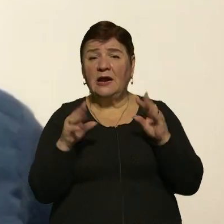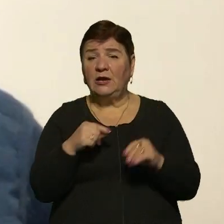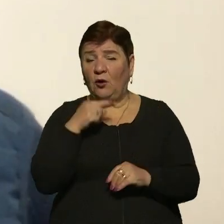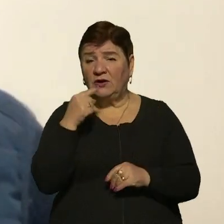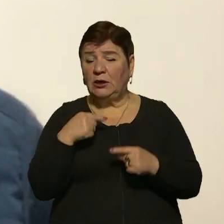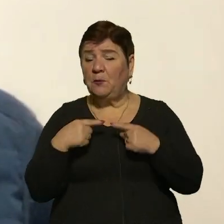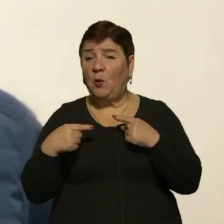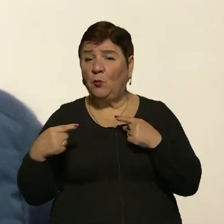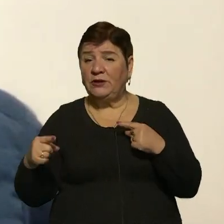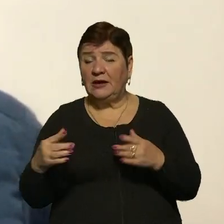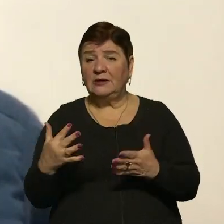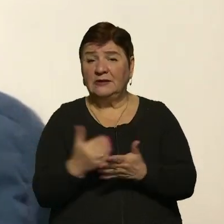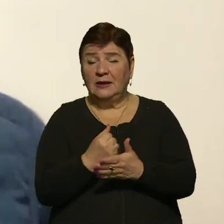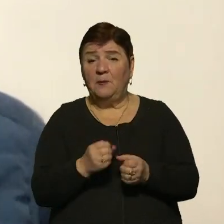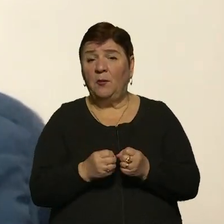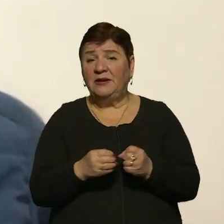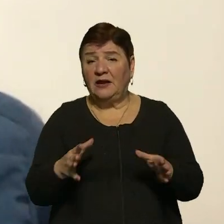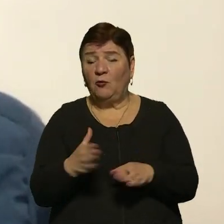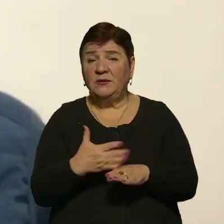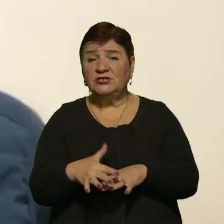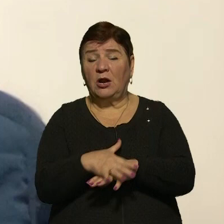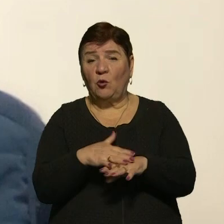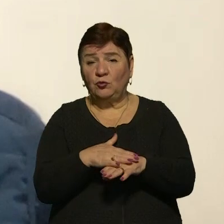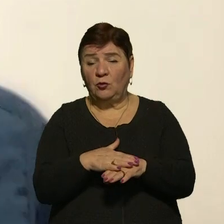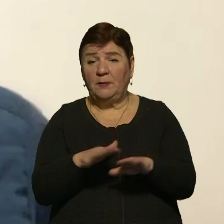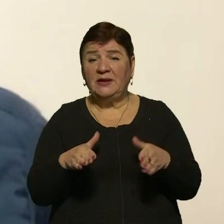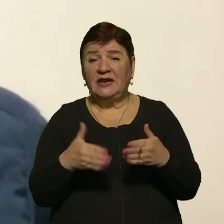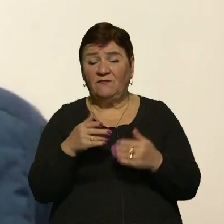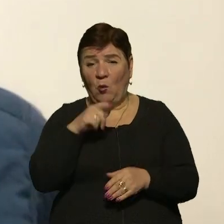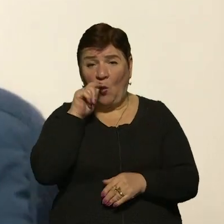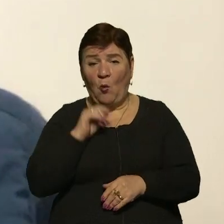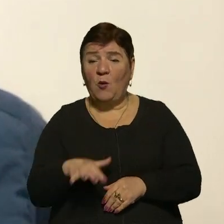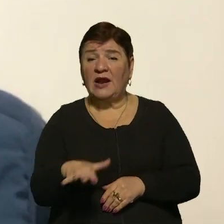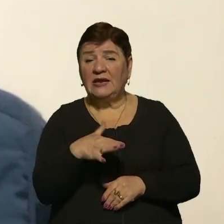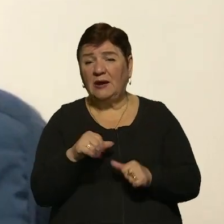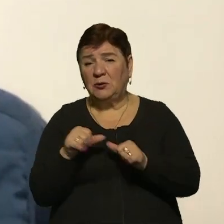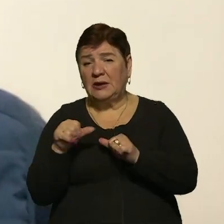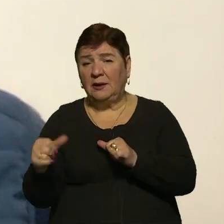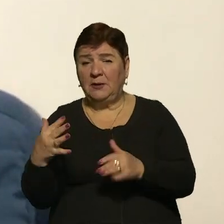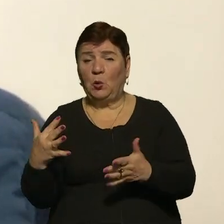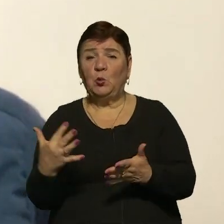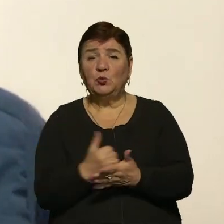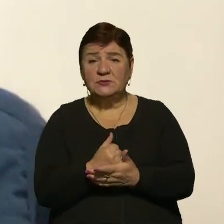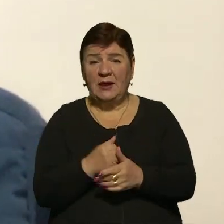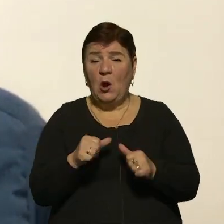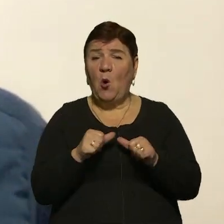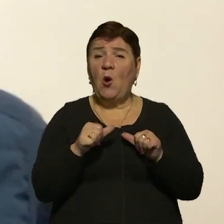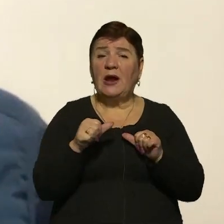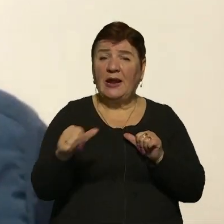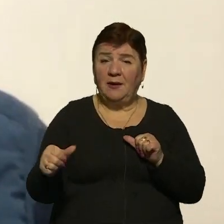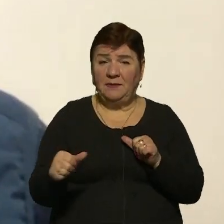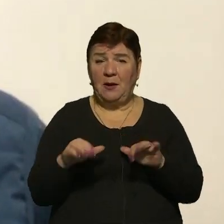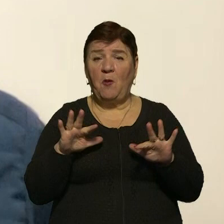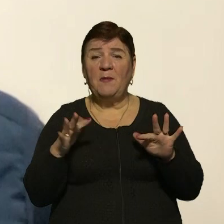про будь-який успіх по підриву міжнародної підтримки України. Попри окремі там локальні успіхи, окремі там